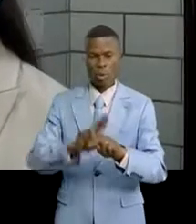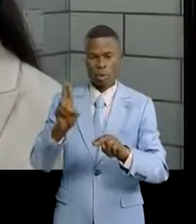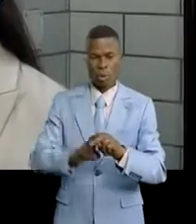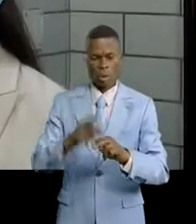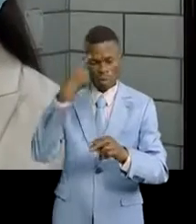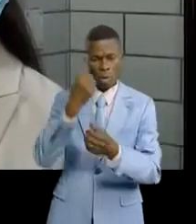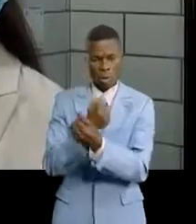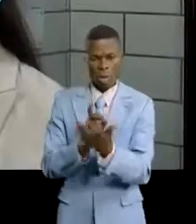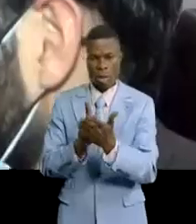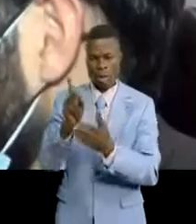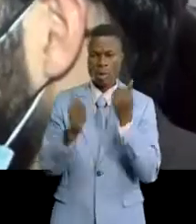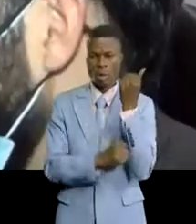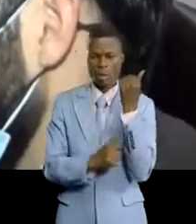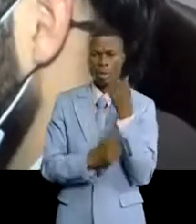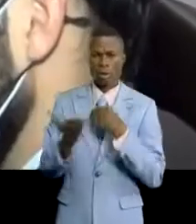les droits